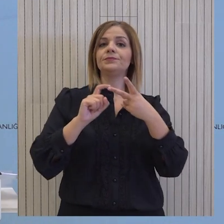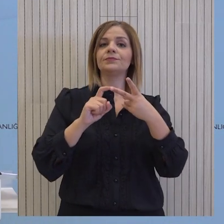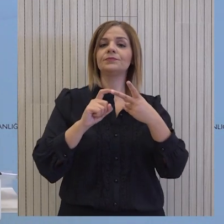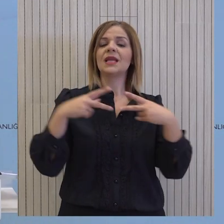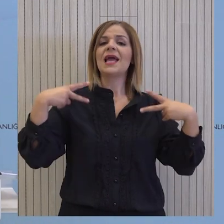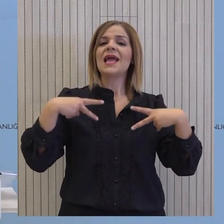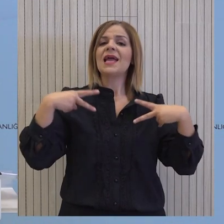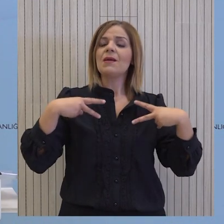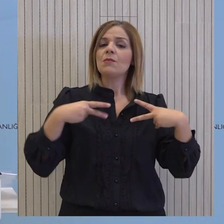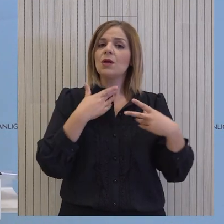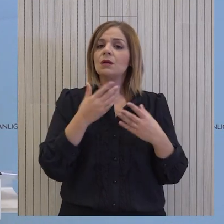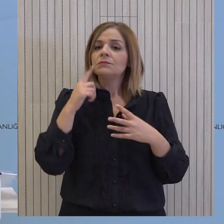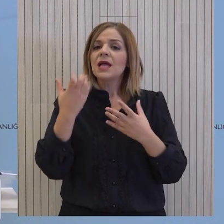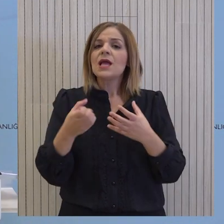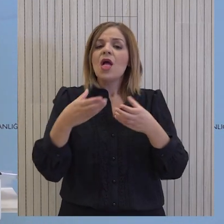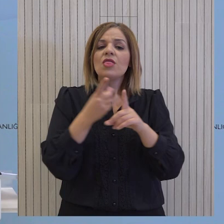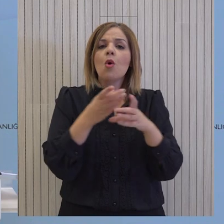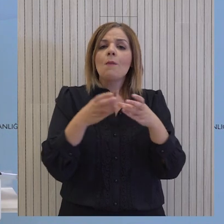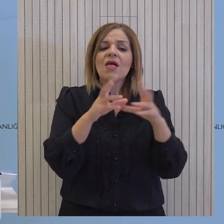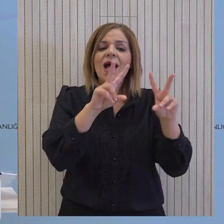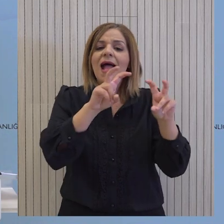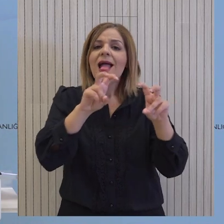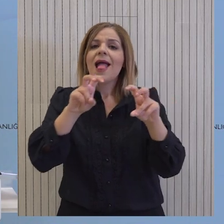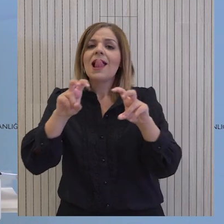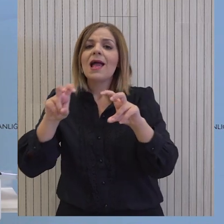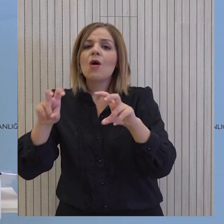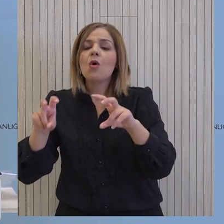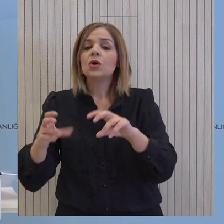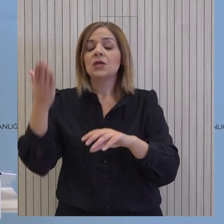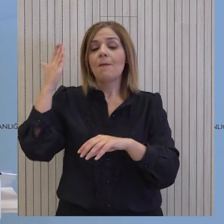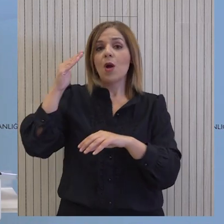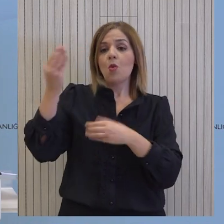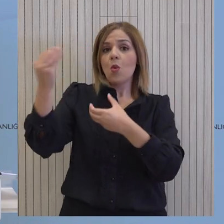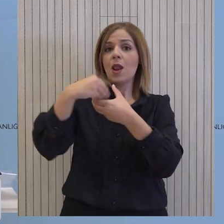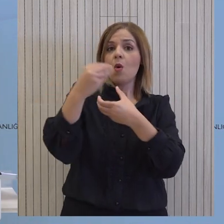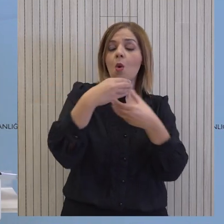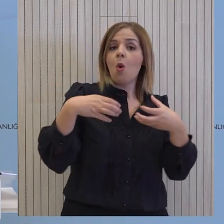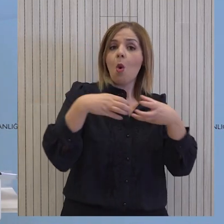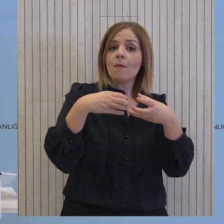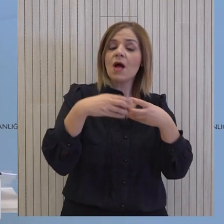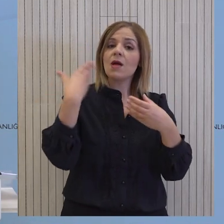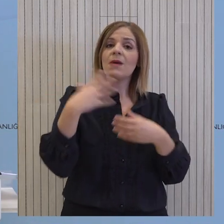Ιφυπουργείο έχει ενισχύσει την ομάδα ελέγχου του τομέα του ελάχιστον εγκυμένου ισοετήματος από τον Ιούλιο, πραγματοποιώντας συνολικά 303